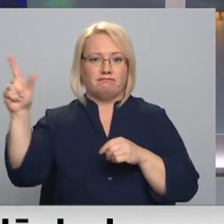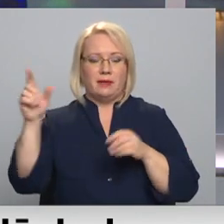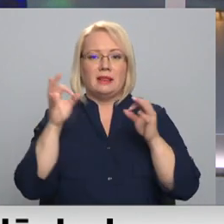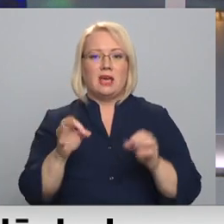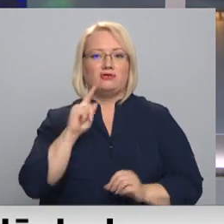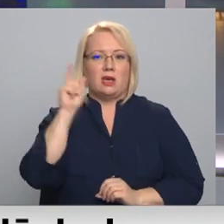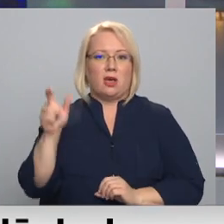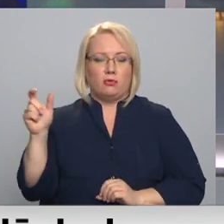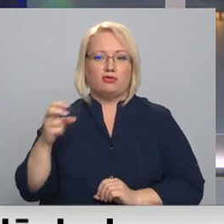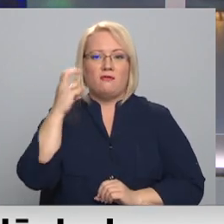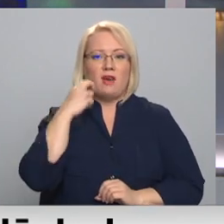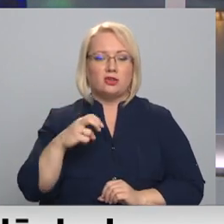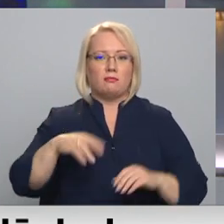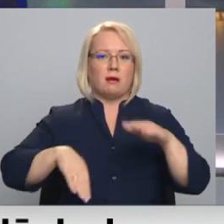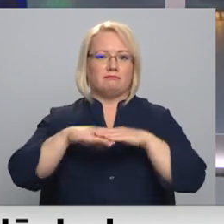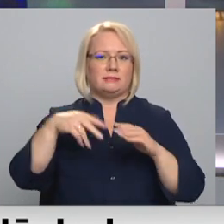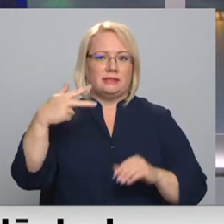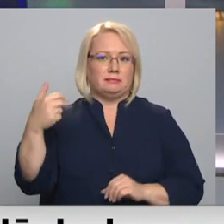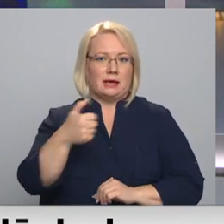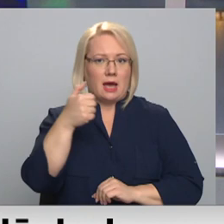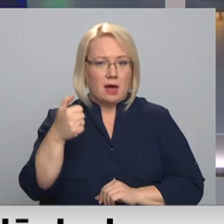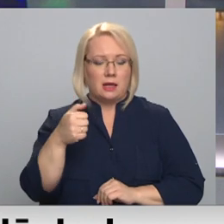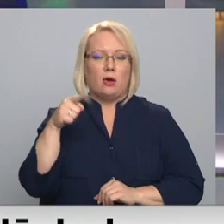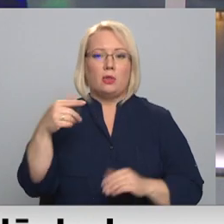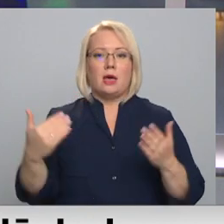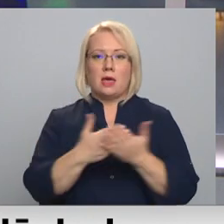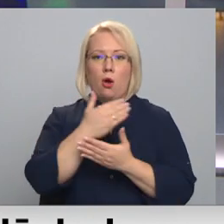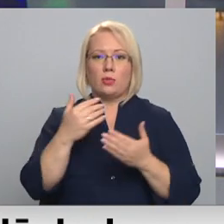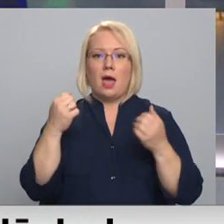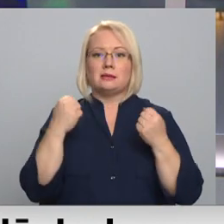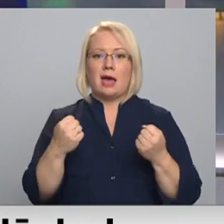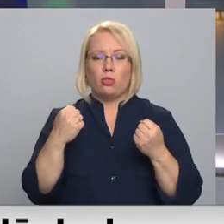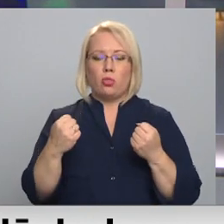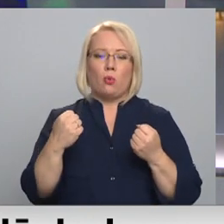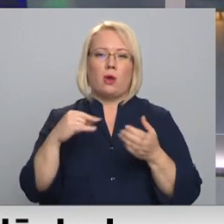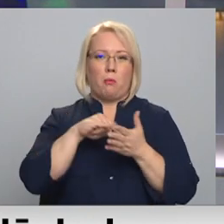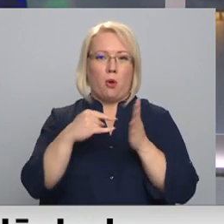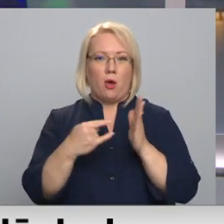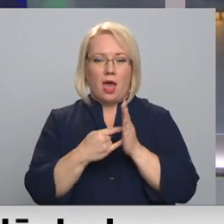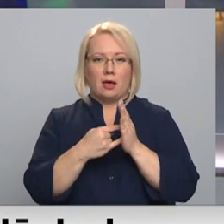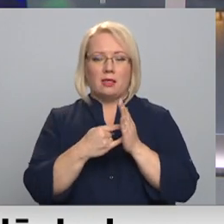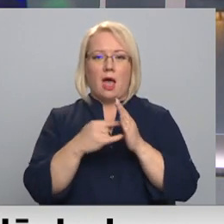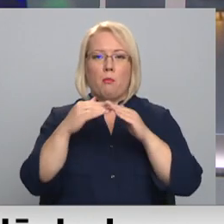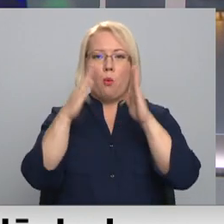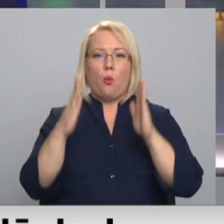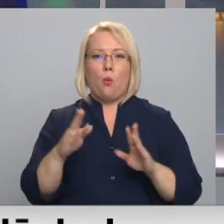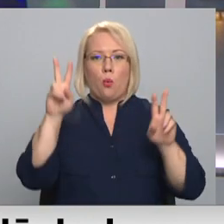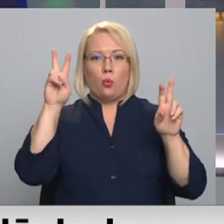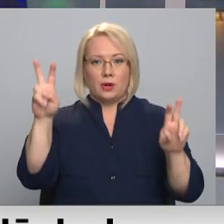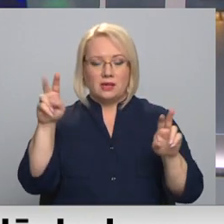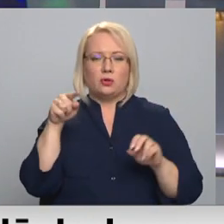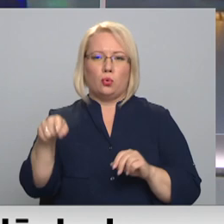vecumā līdz 30 gadiem. Jaunākajā digitālā satura projekta būras serijā, spriežot par jauniešu bezdarbu, eksperts secina